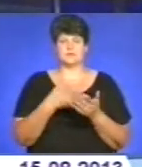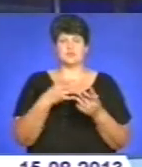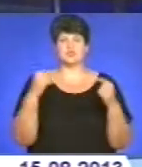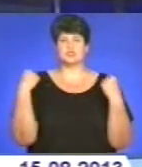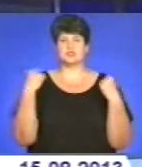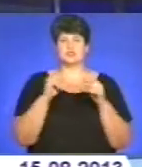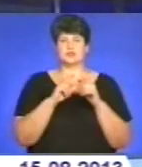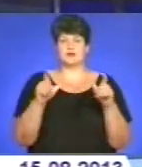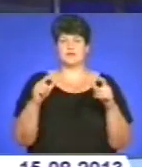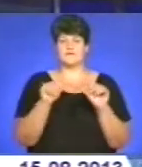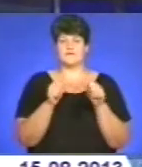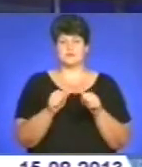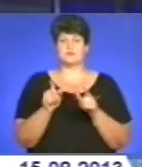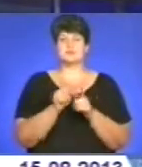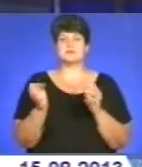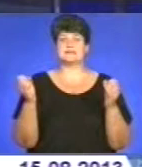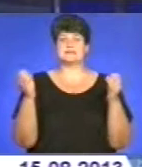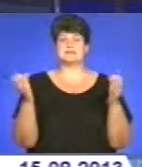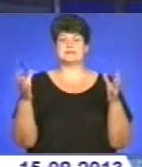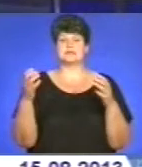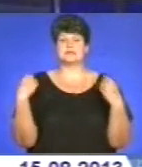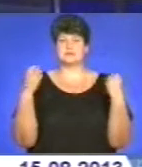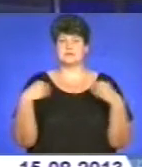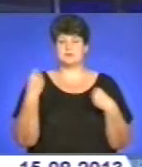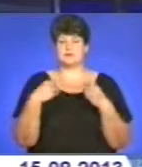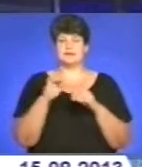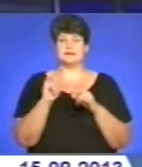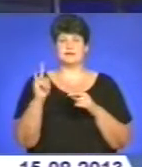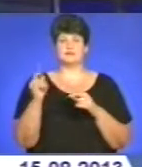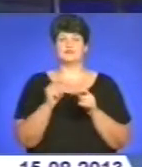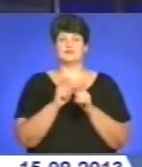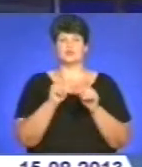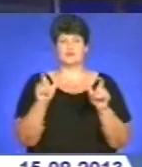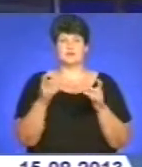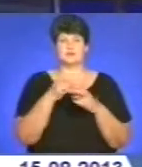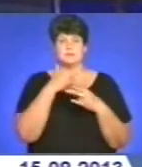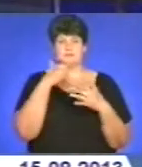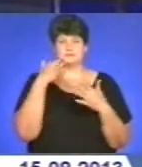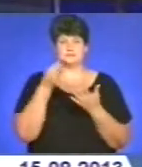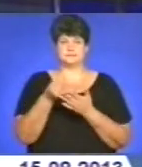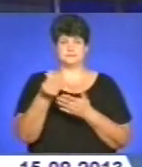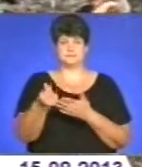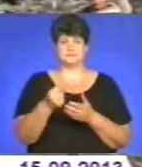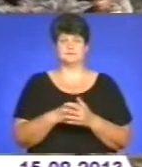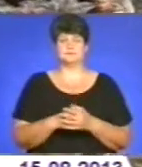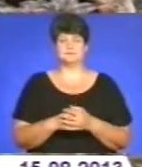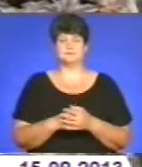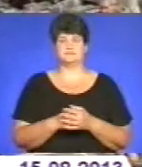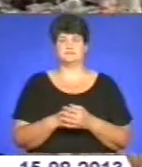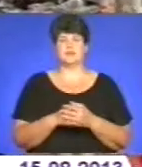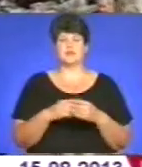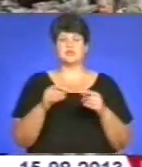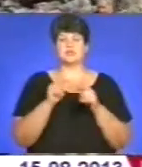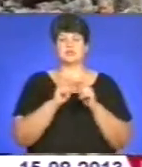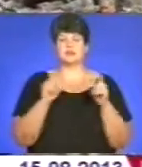Щоб зібрати дитину до школи, треба викласти чималу суму. Скільки – врахували наші журналісти. Шкільна